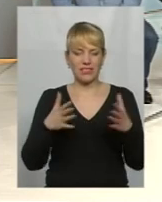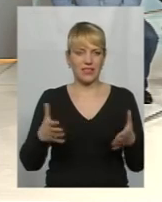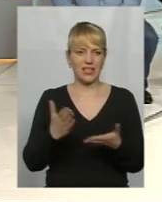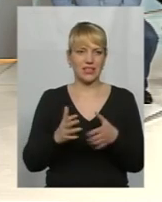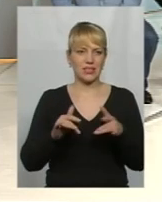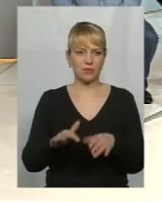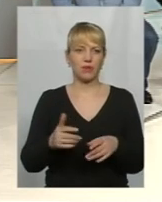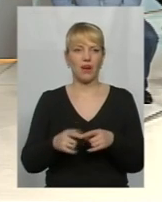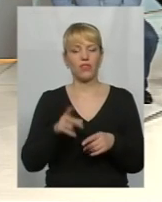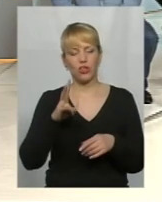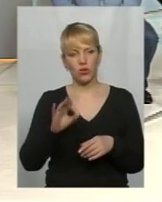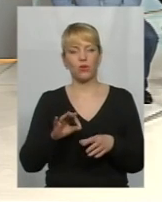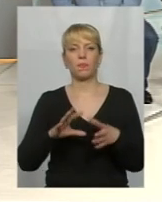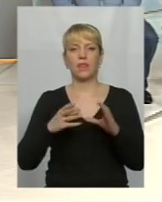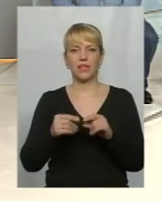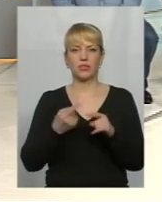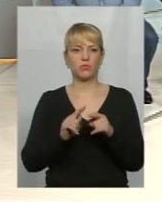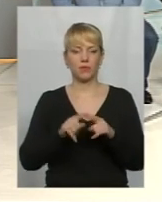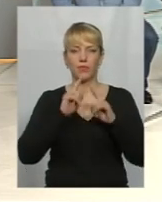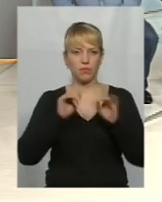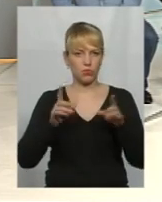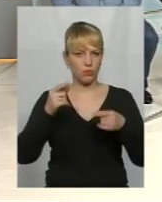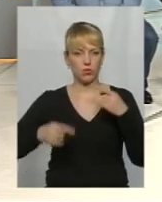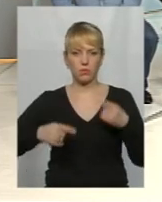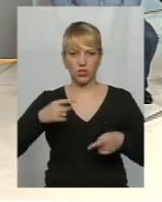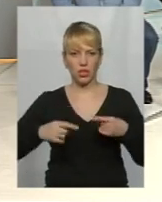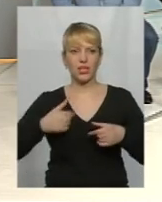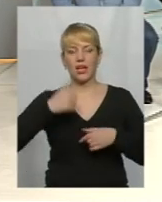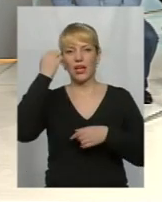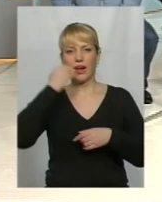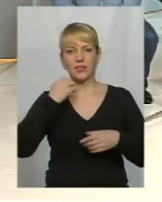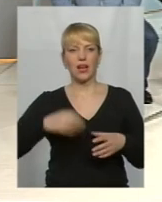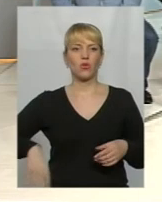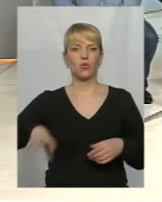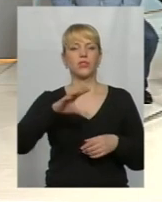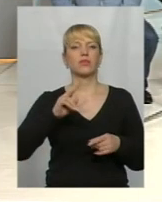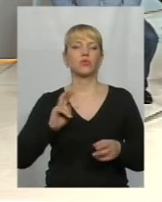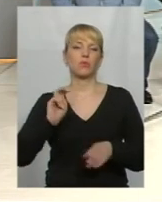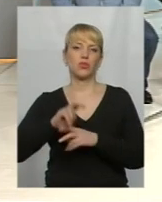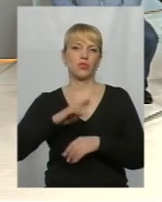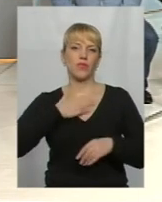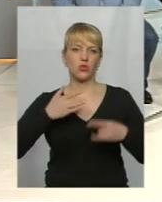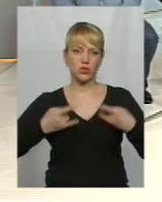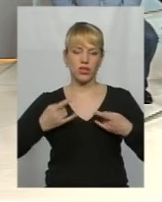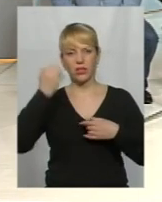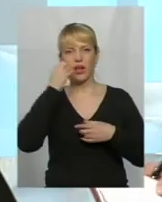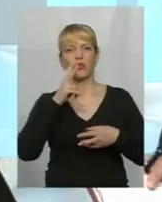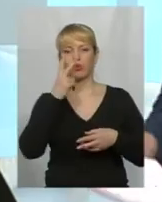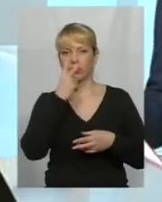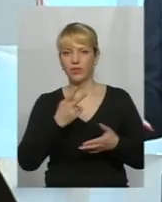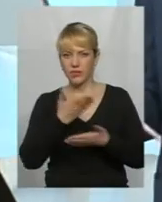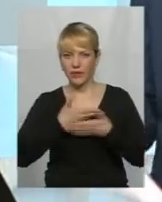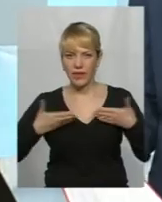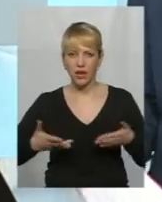громадська робота. Але разом з тим не будемо на цю тему зараз сперечатися. Я дякую усім, хто прийшов до нашої студії, дякую усім, хто нас дивився,